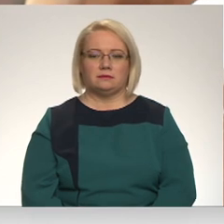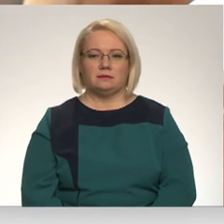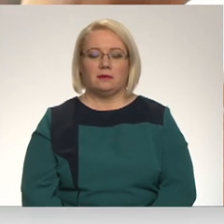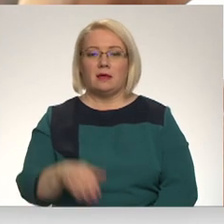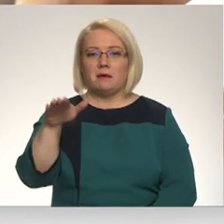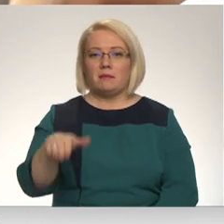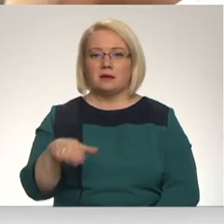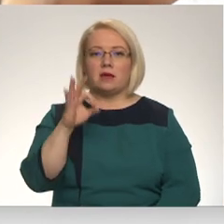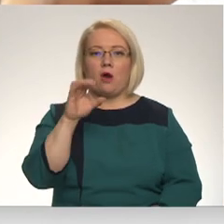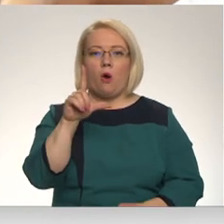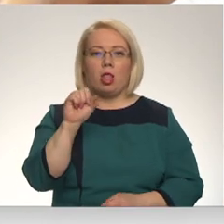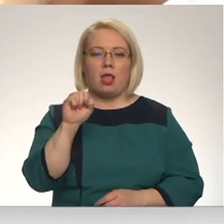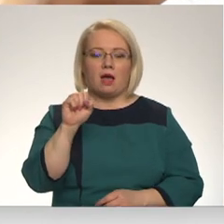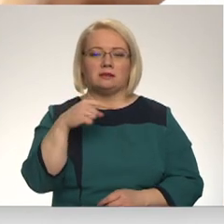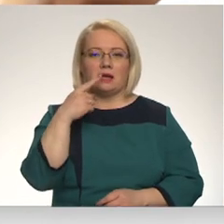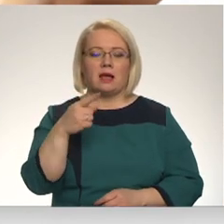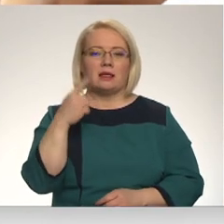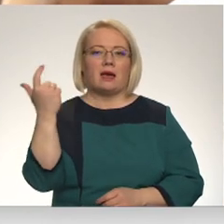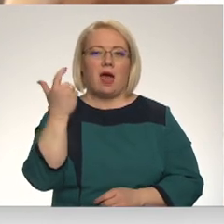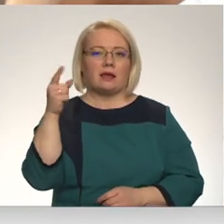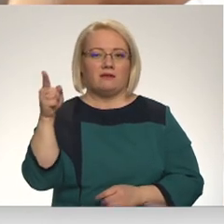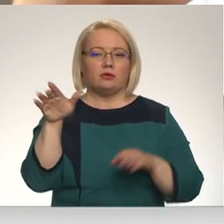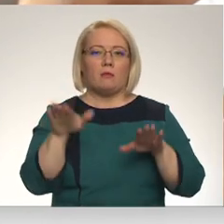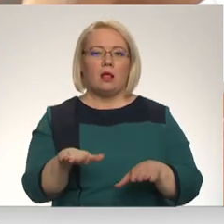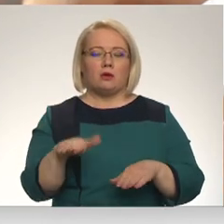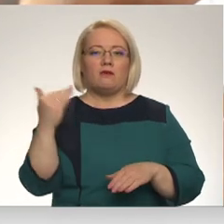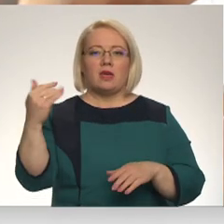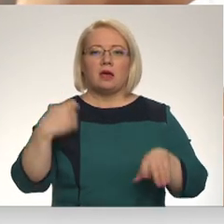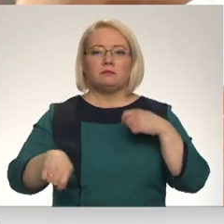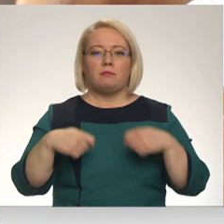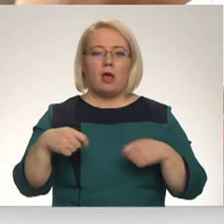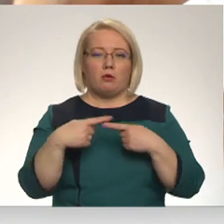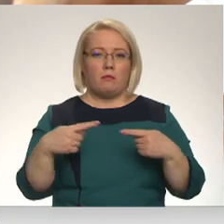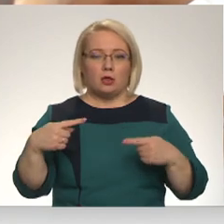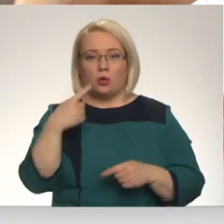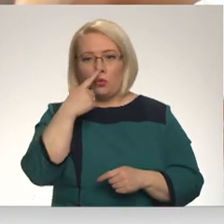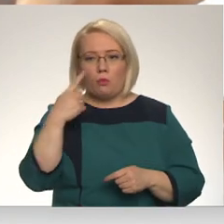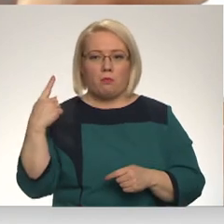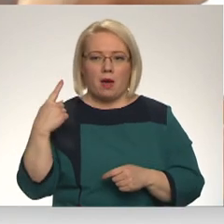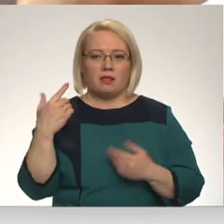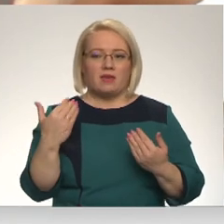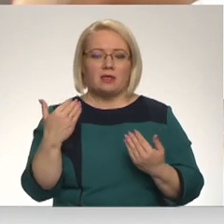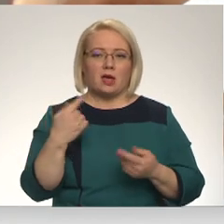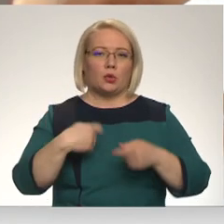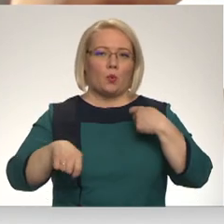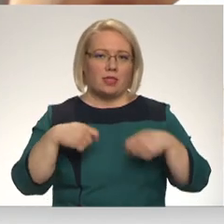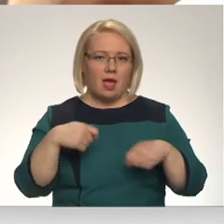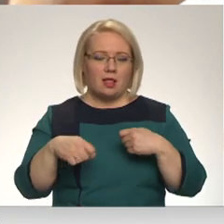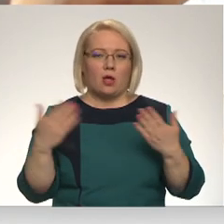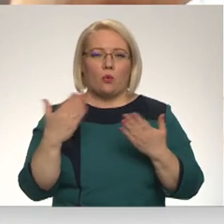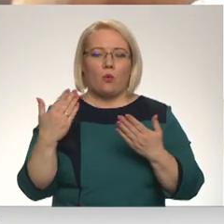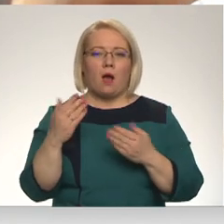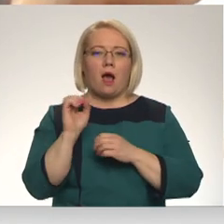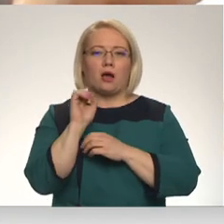Mazā oļa stāsta, ir no Harkivas. Tur palikušas viņas spēļmantiņas. Nu pat viņas rokās nonākus ir otraļa lieta, ko